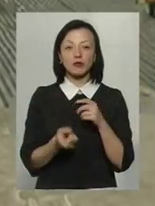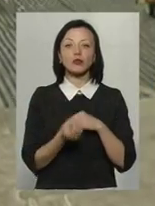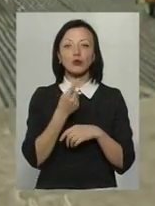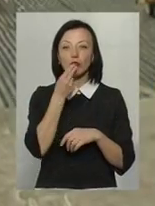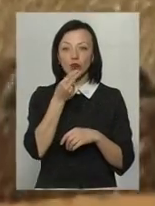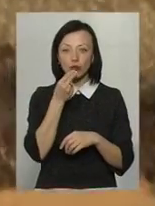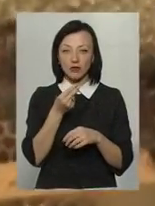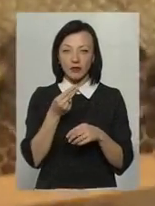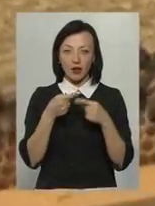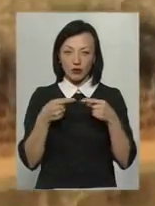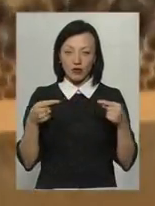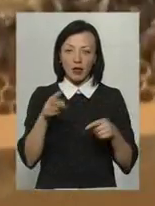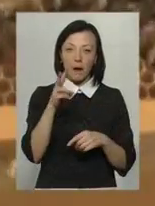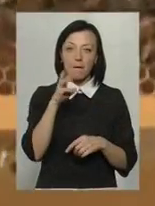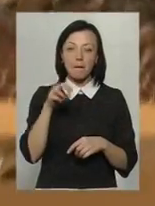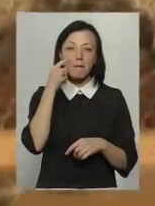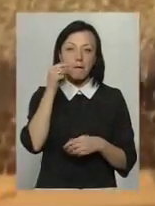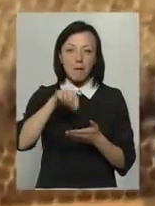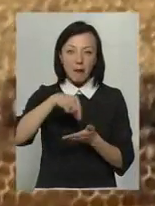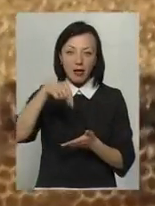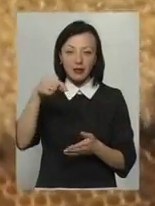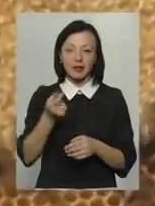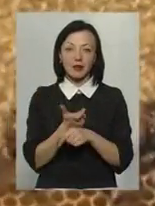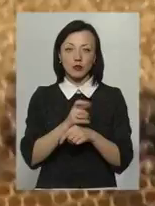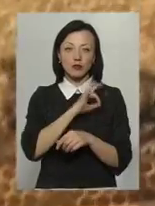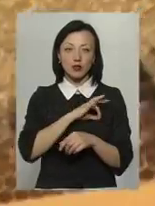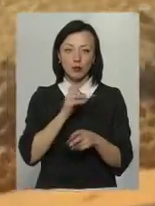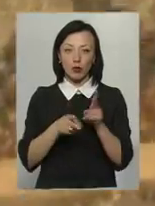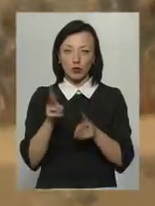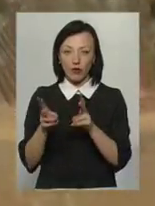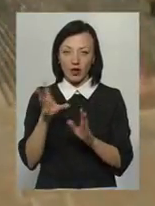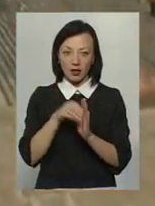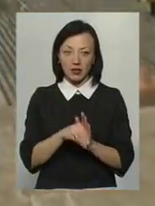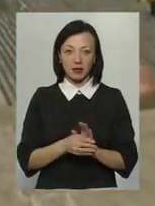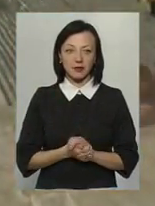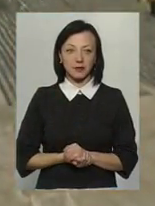продуктів харчування. Мед – один з найбільш вживаних у приготуванні інгредієнтів.